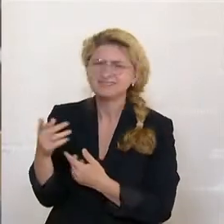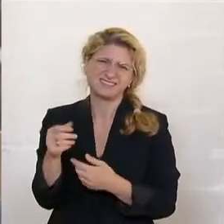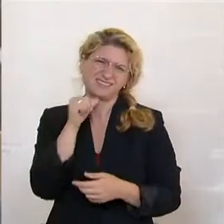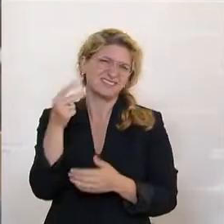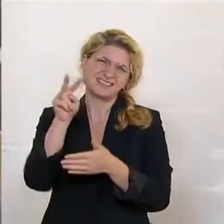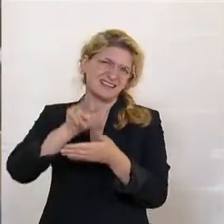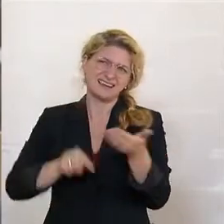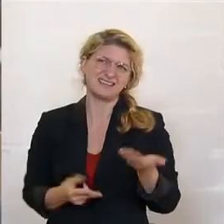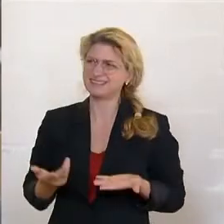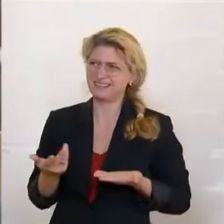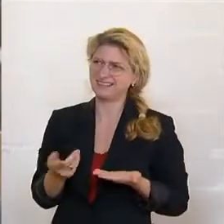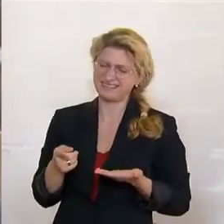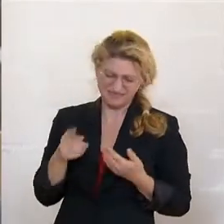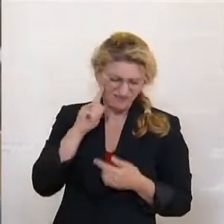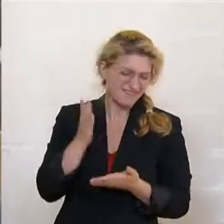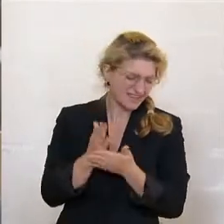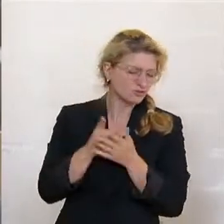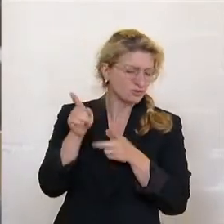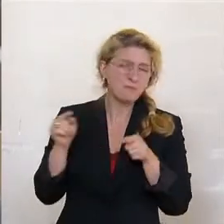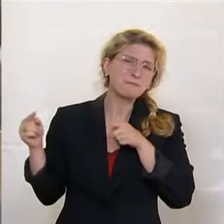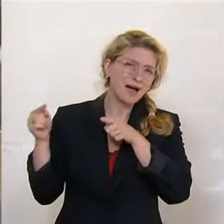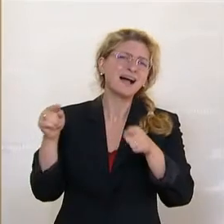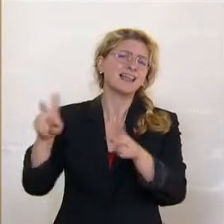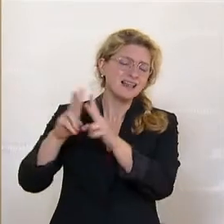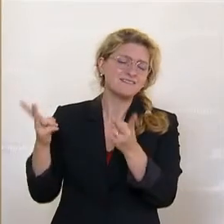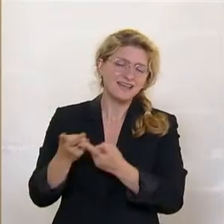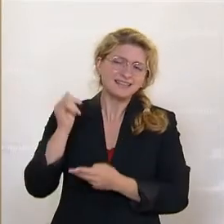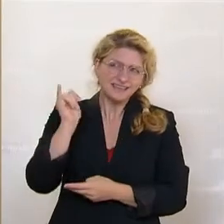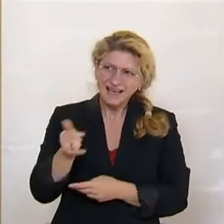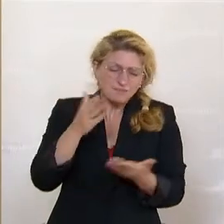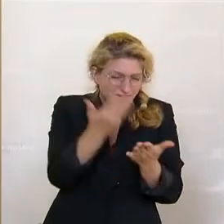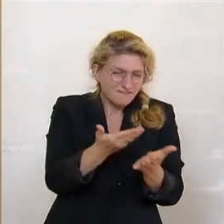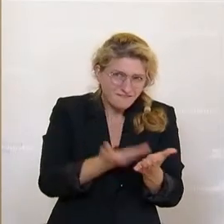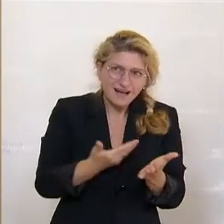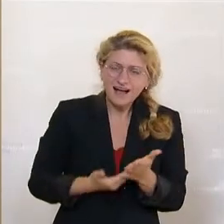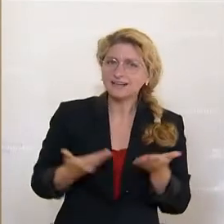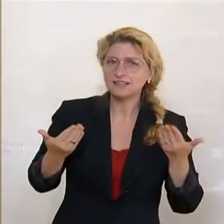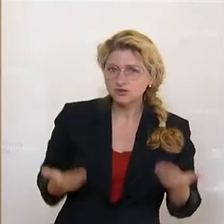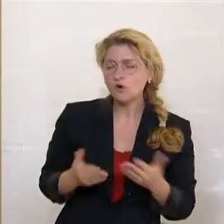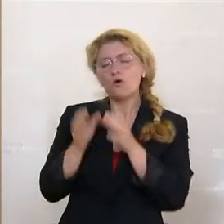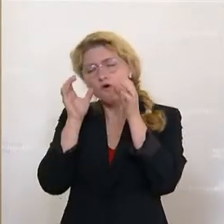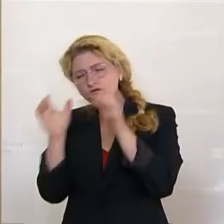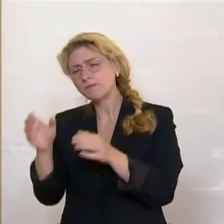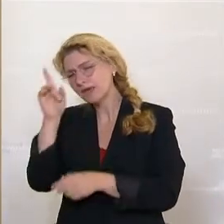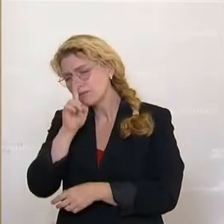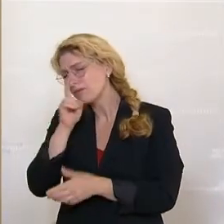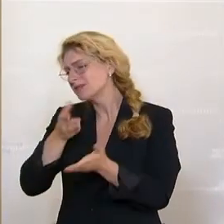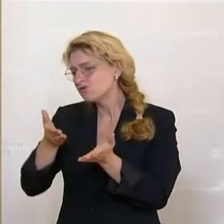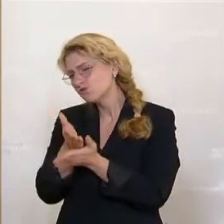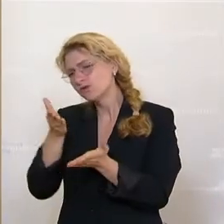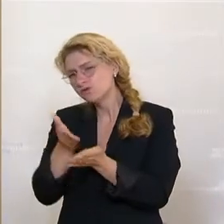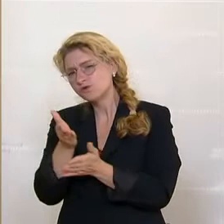es, das sind die Fakten, zur Gänze zulässig. Die ÖVP hat versucht, durchgehend zu